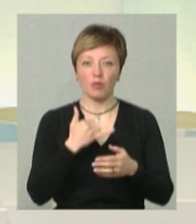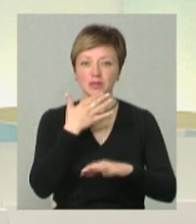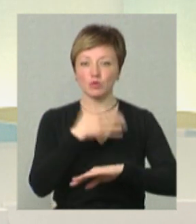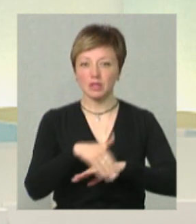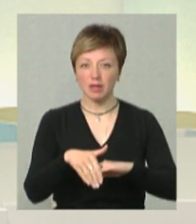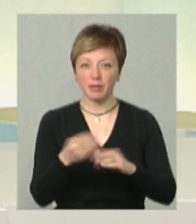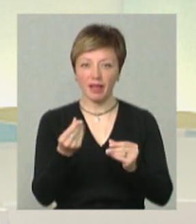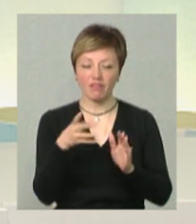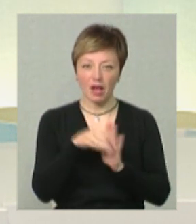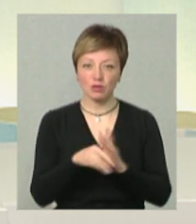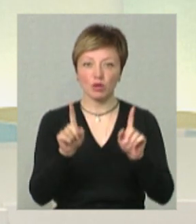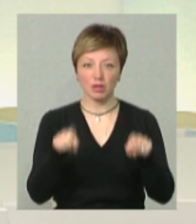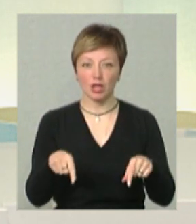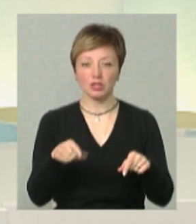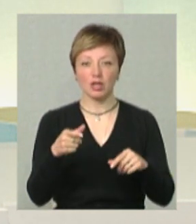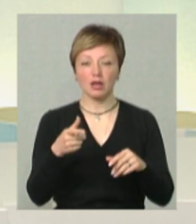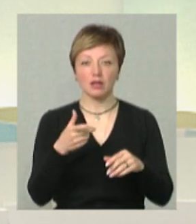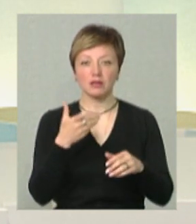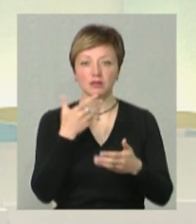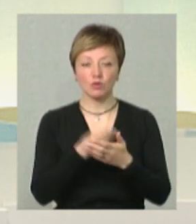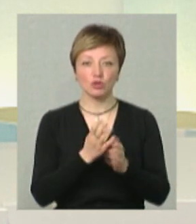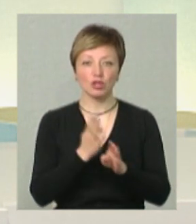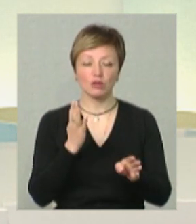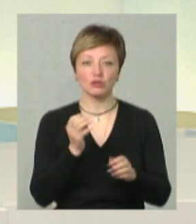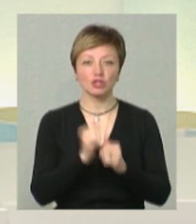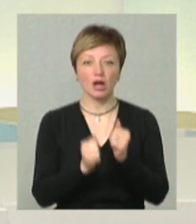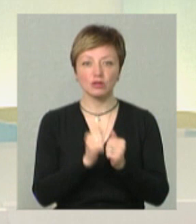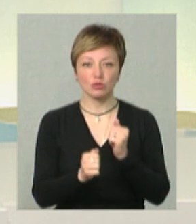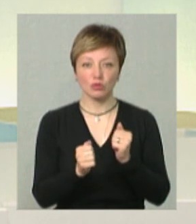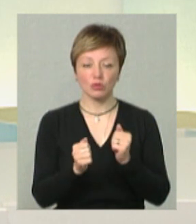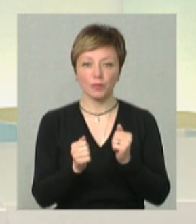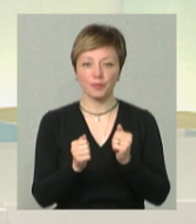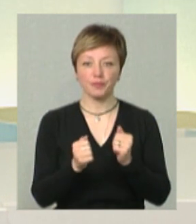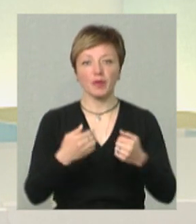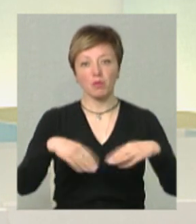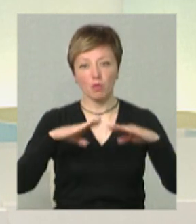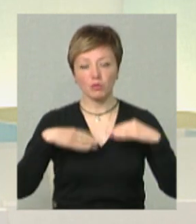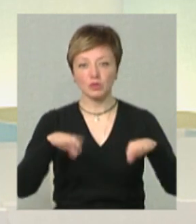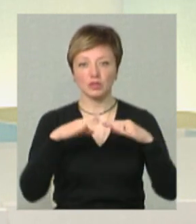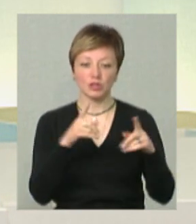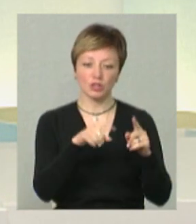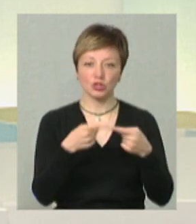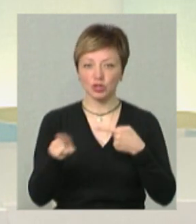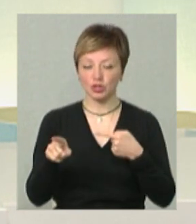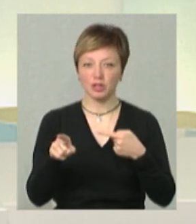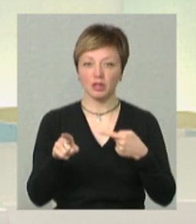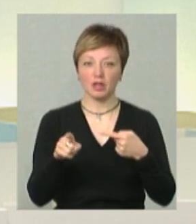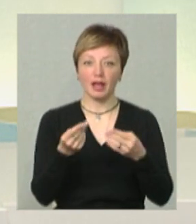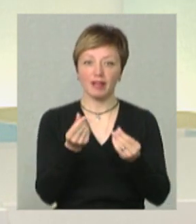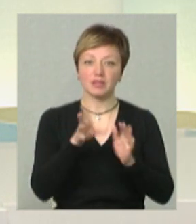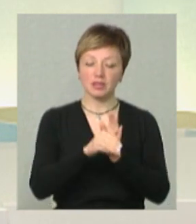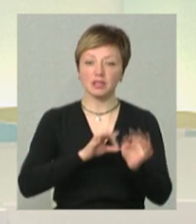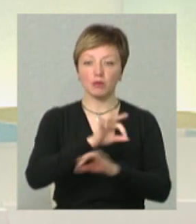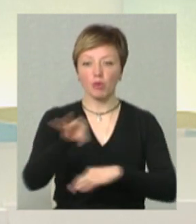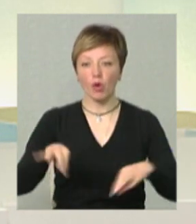іноземними інвесторами, які теж в свою чергу досить часто заходили з пропозицією тих чи інших інвестиційних